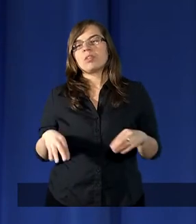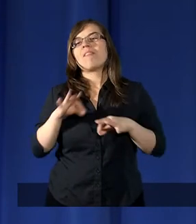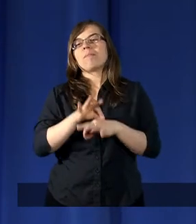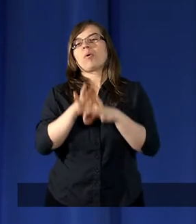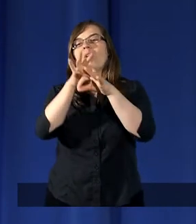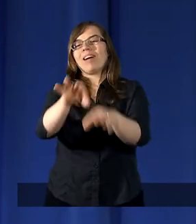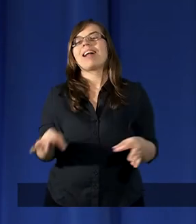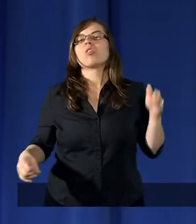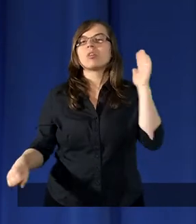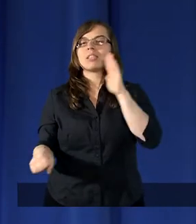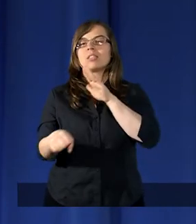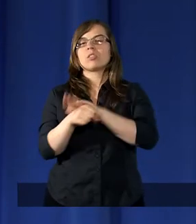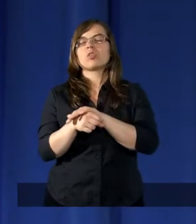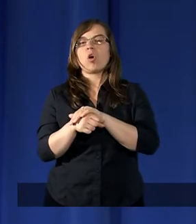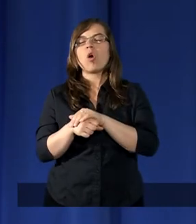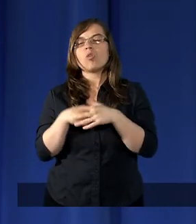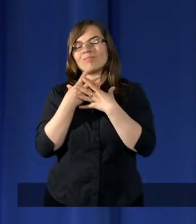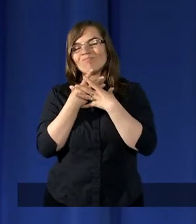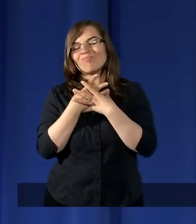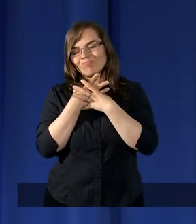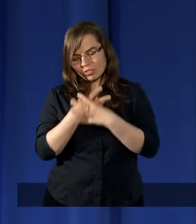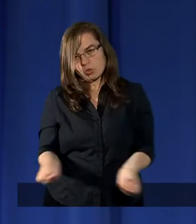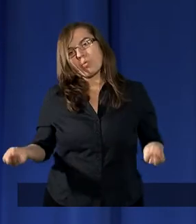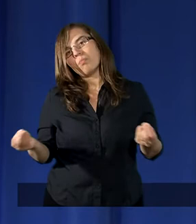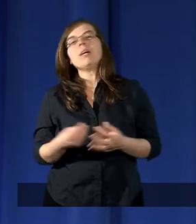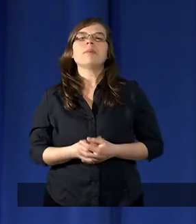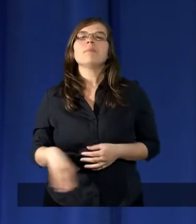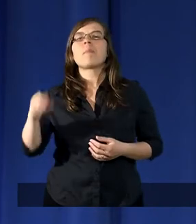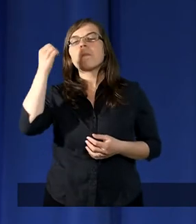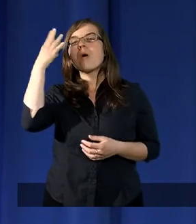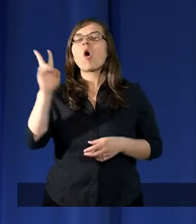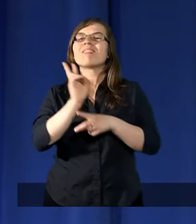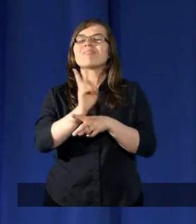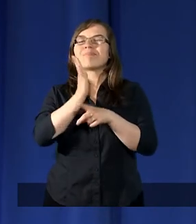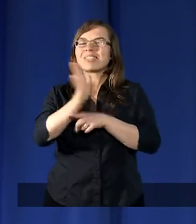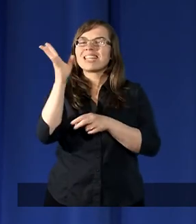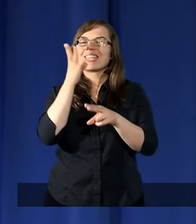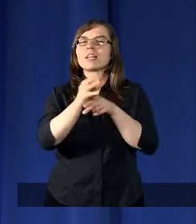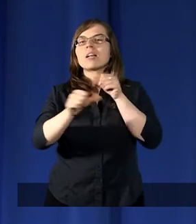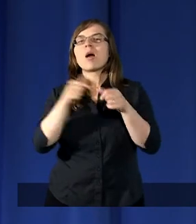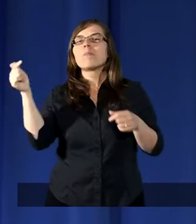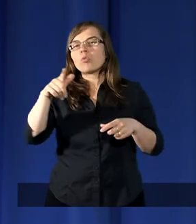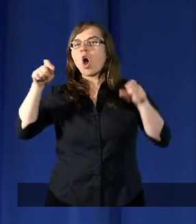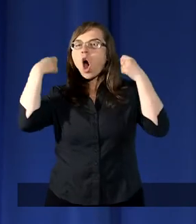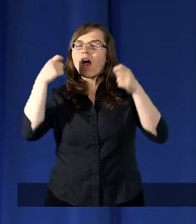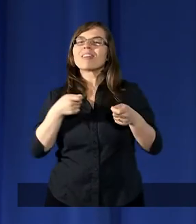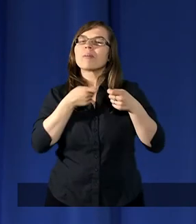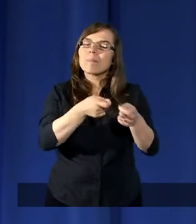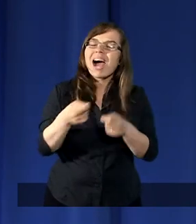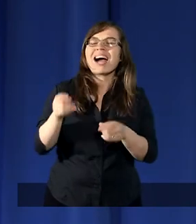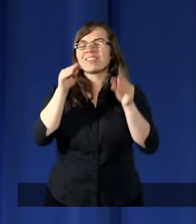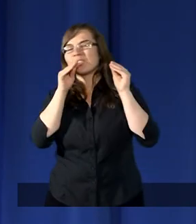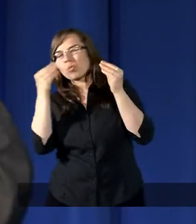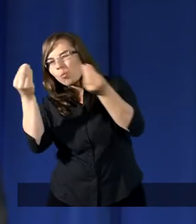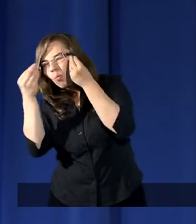prowadzącej do zguby. I Mojżesz przez 40 lat musiał owce paść i uczyć